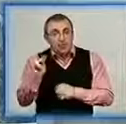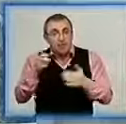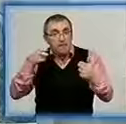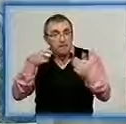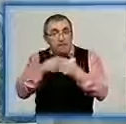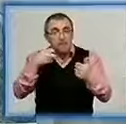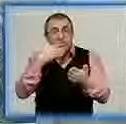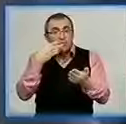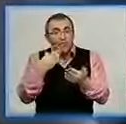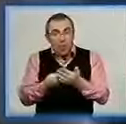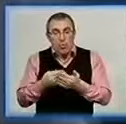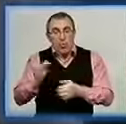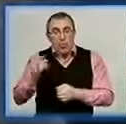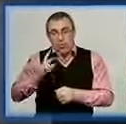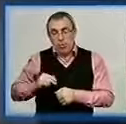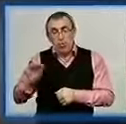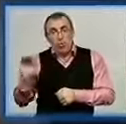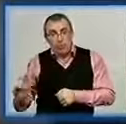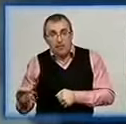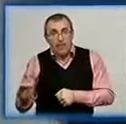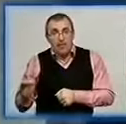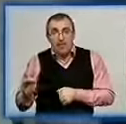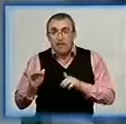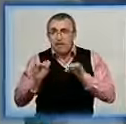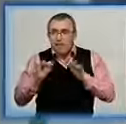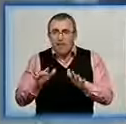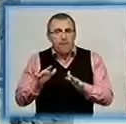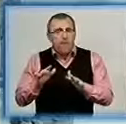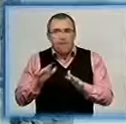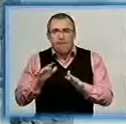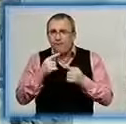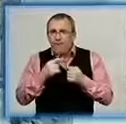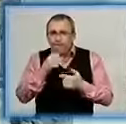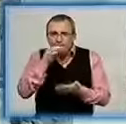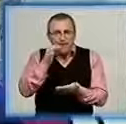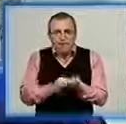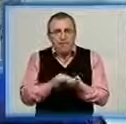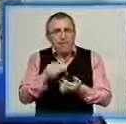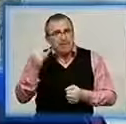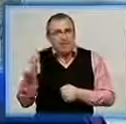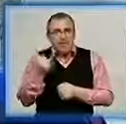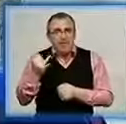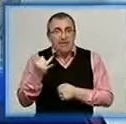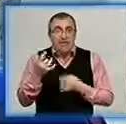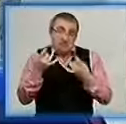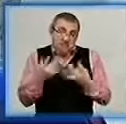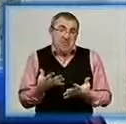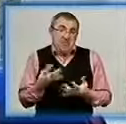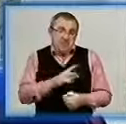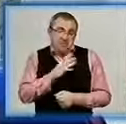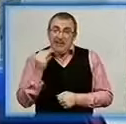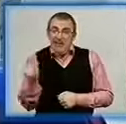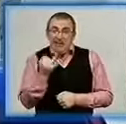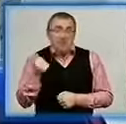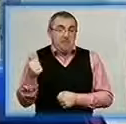пані Оксана зі своєю донькою. Зізнається, справа дуже відповідальна і цікава. Чому почалася? Просто інтерес. Тобто це